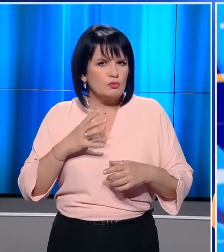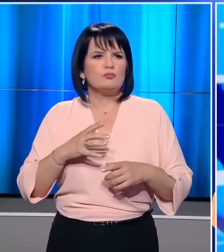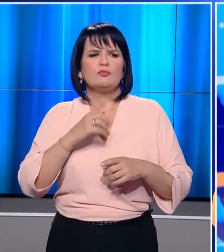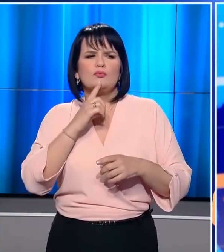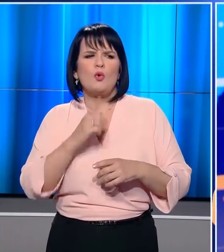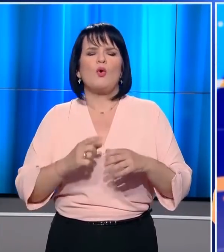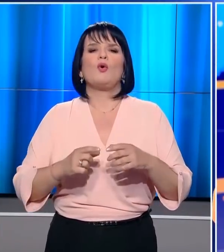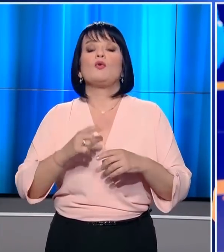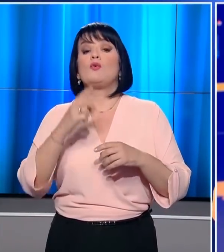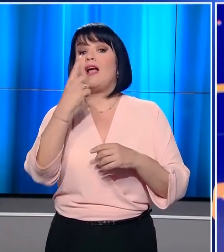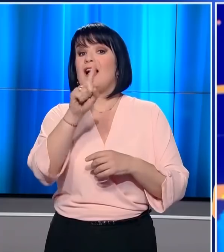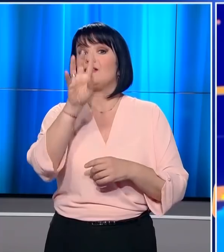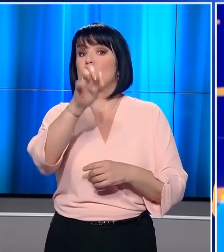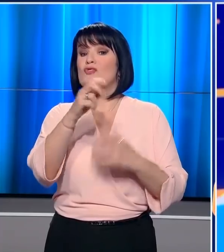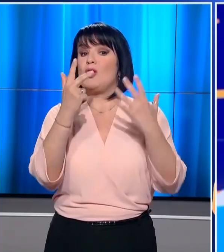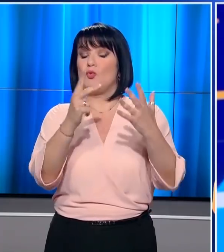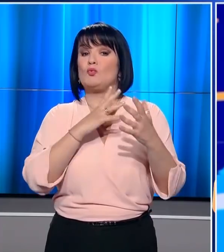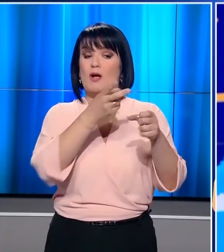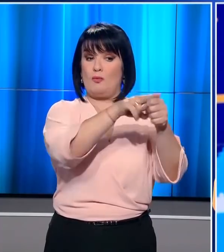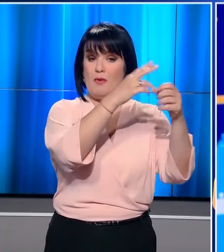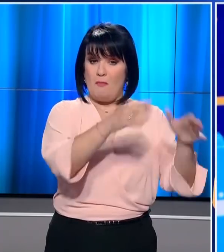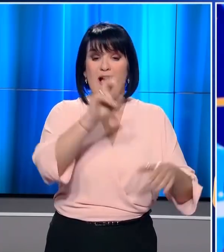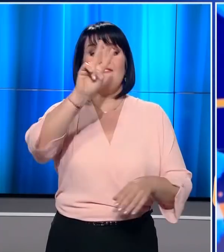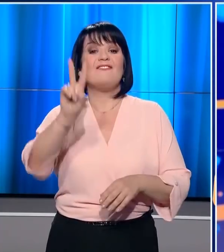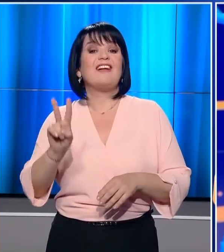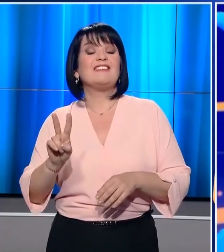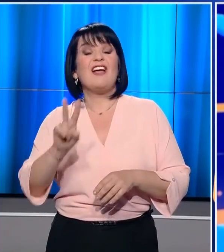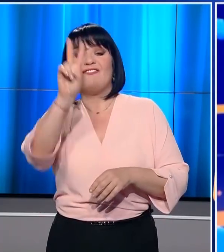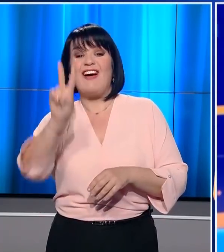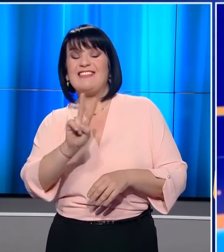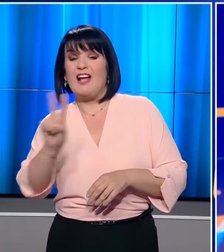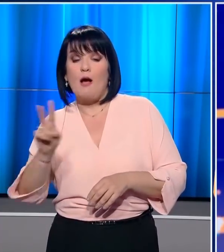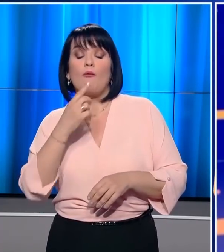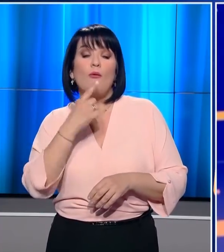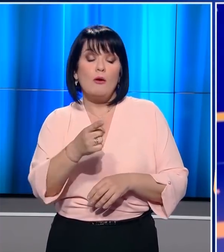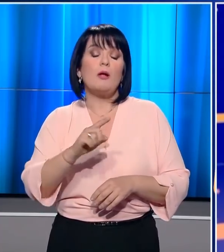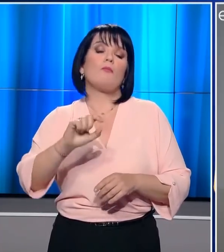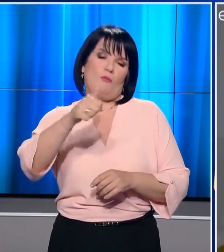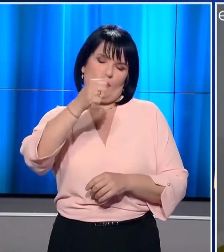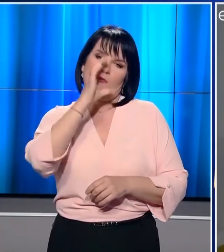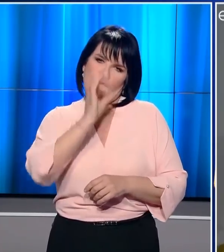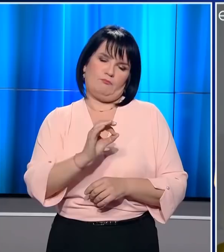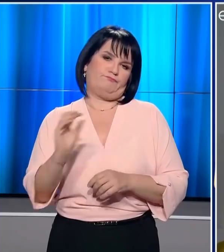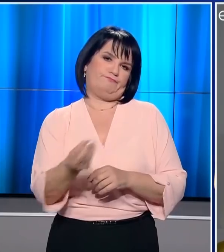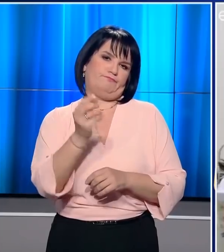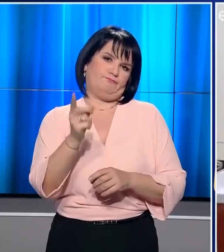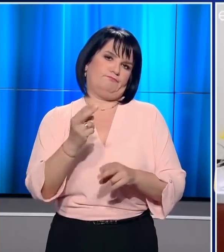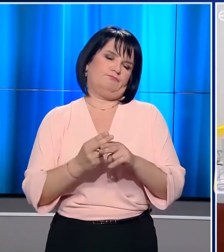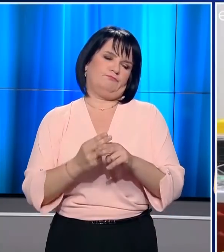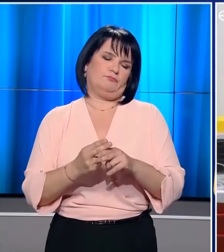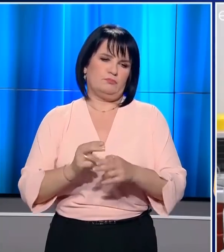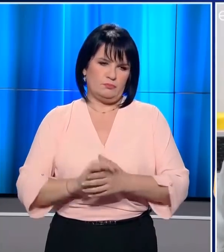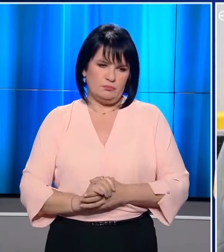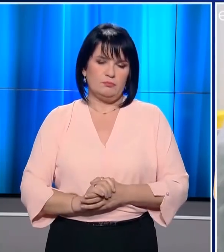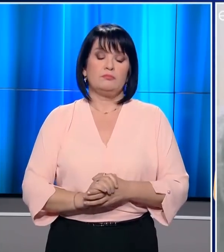Οι νεκροί έφτασαν τους 148 ενώ το Βατικανό ανακοίνωσε το πρώτο διαπιστωμένο κρούσμα. Την στιγμή